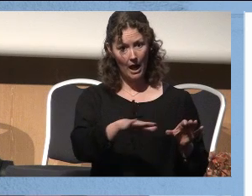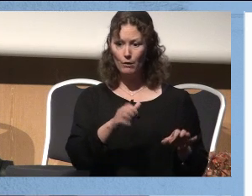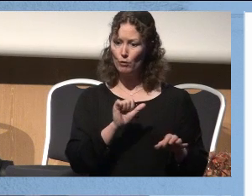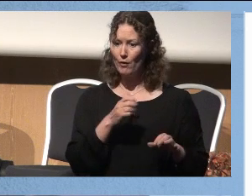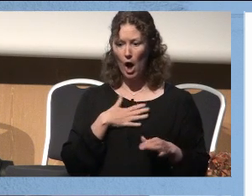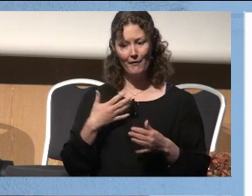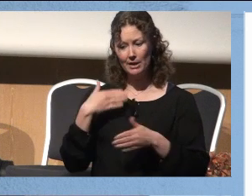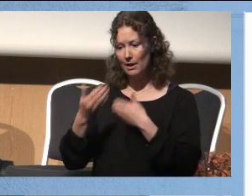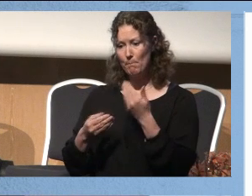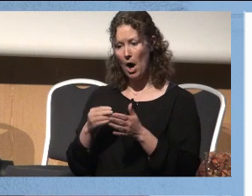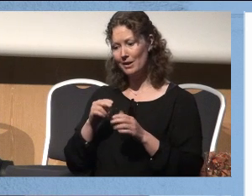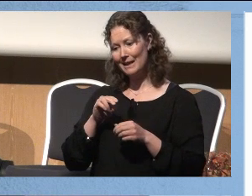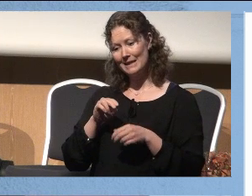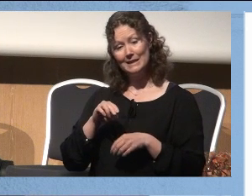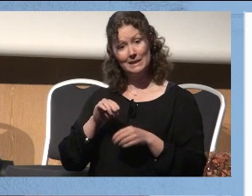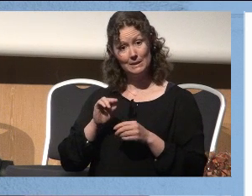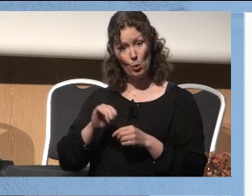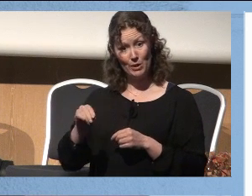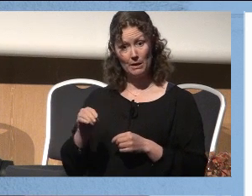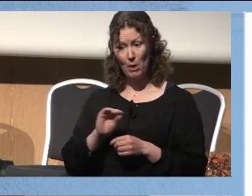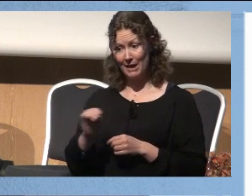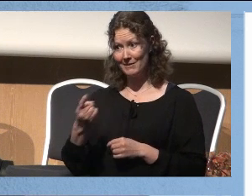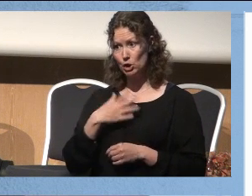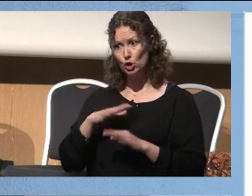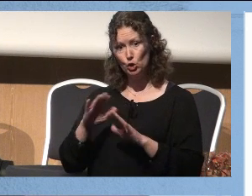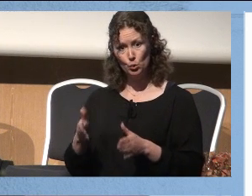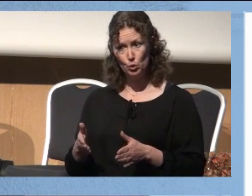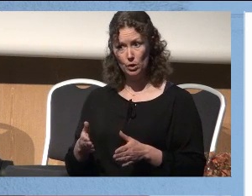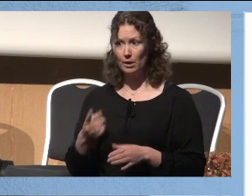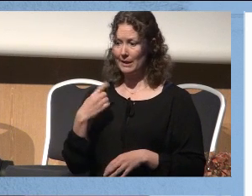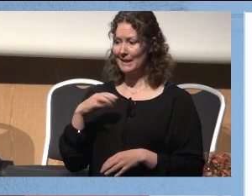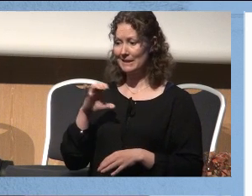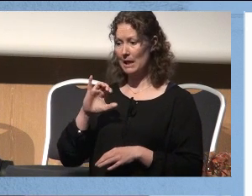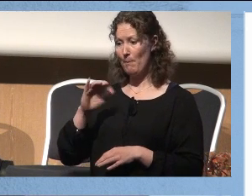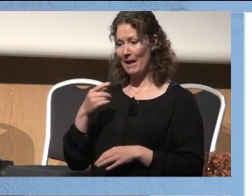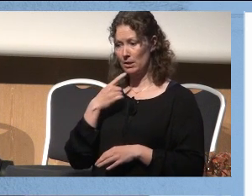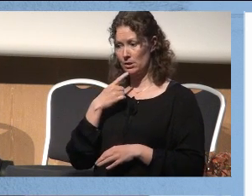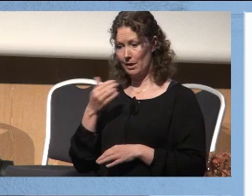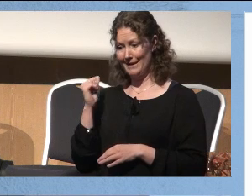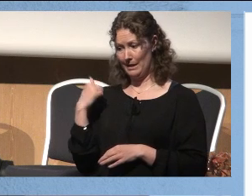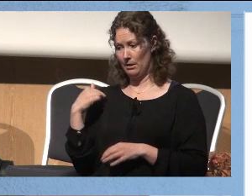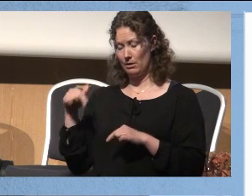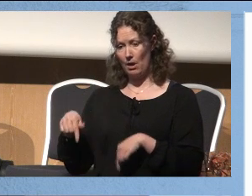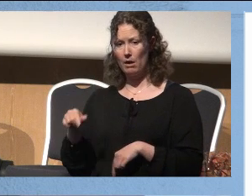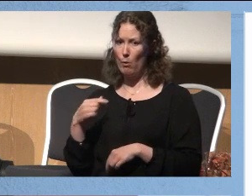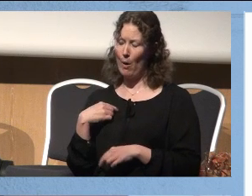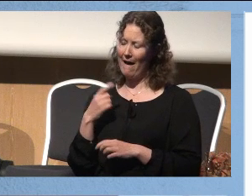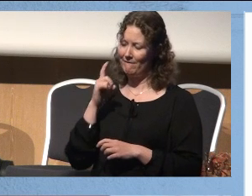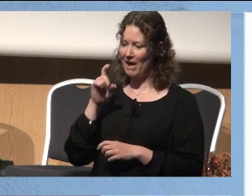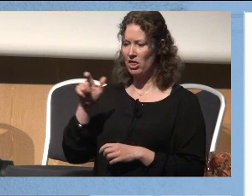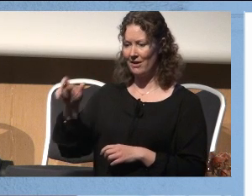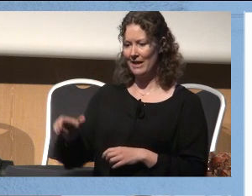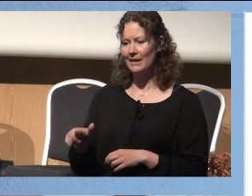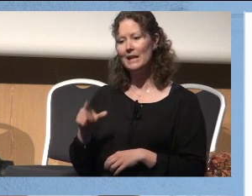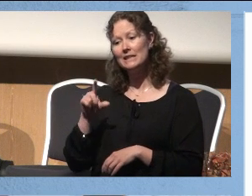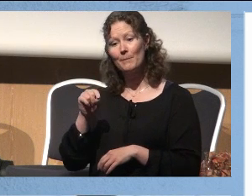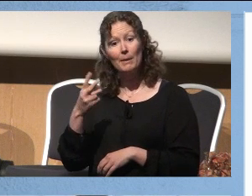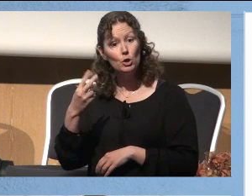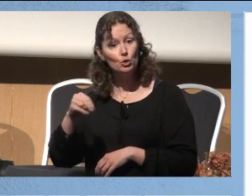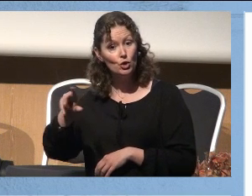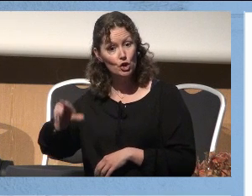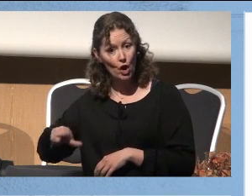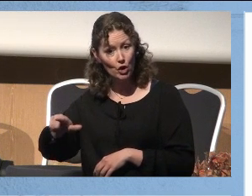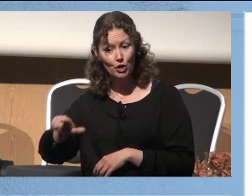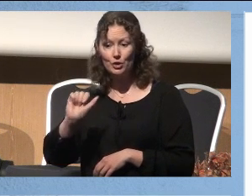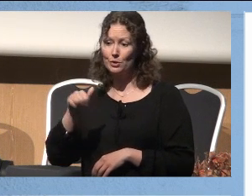pakkesporing på henvisninger til sykehus? Nå hørte jeg Kristine Berglund si tidlig i dag, vi er en kjempefan av henne, at i september 2017